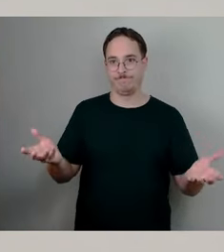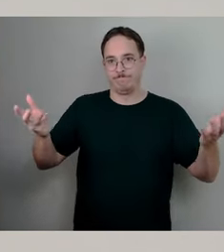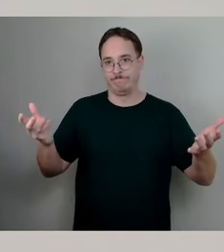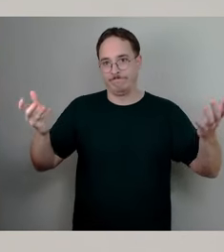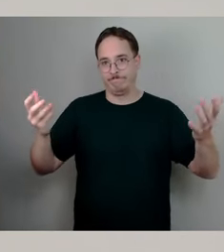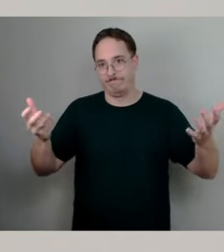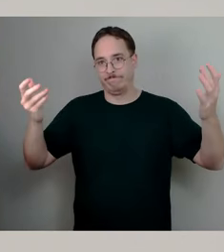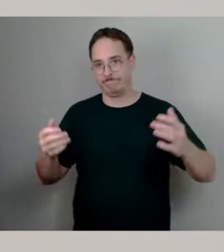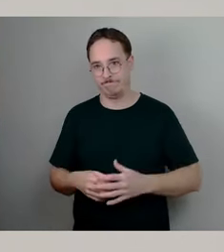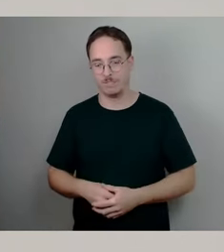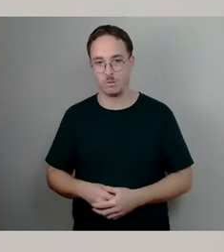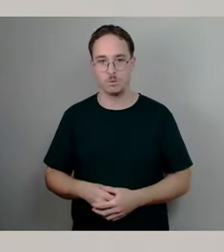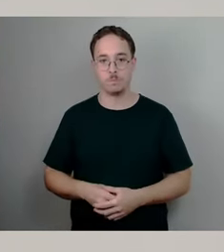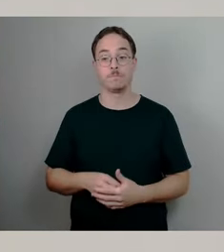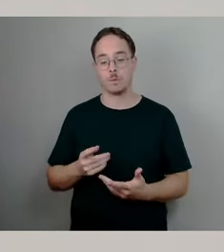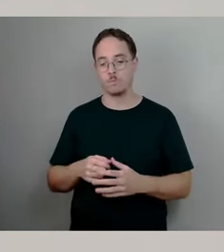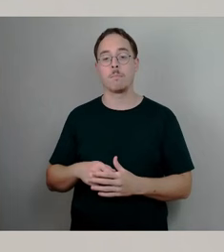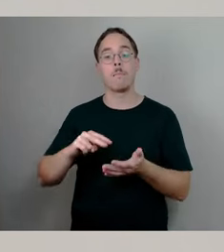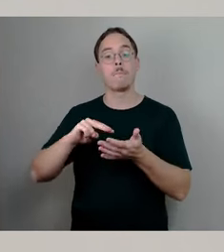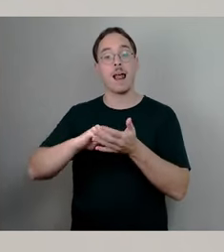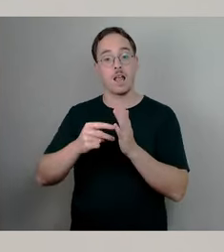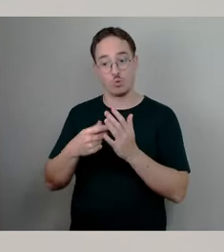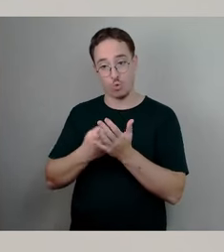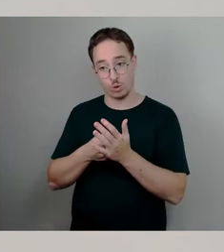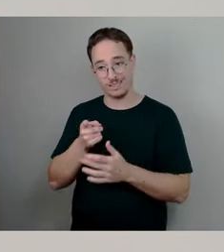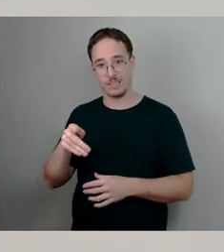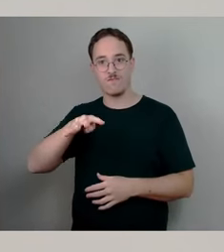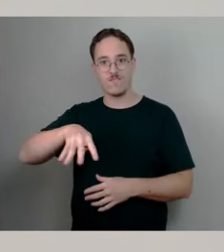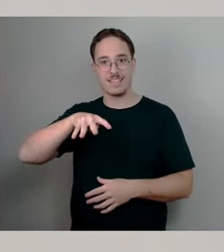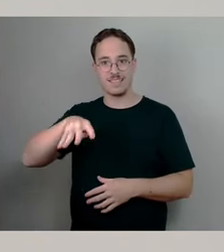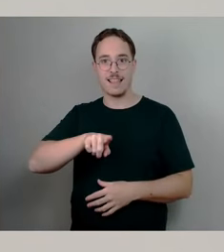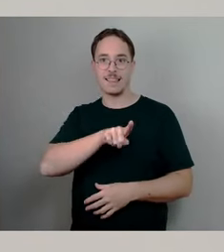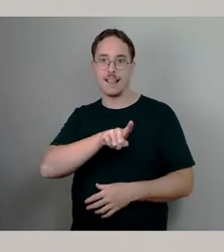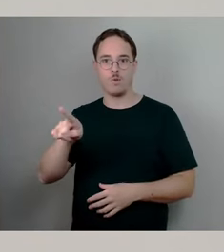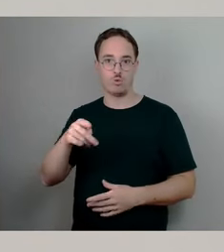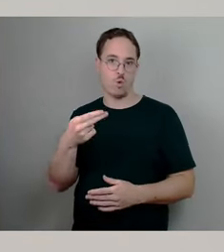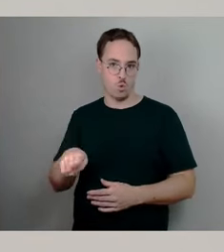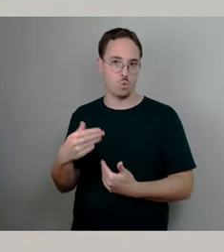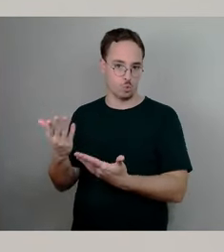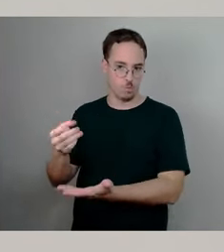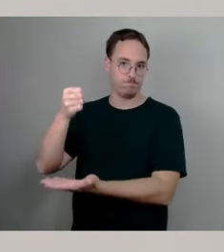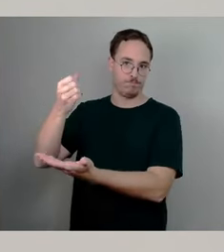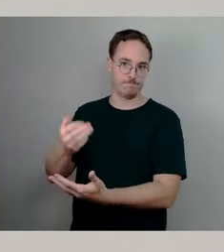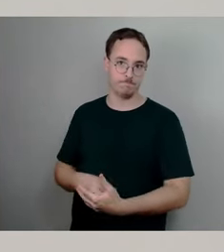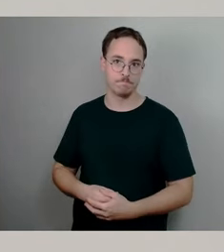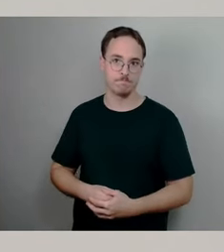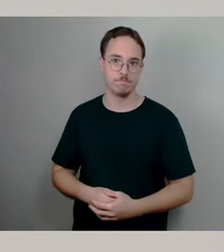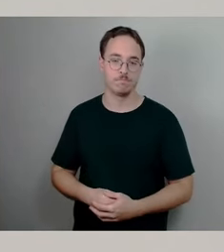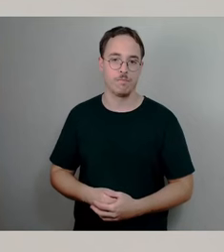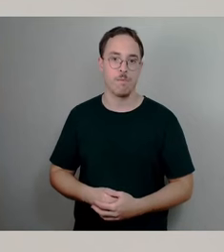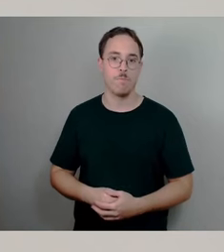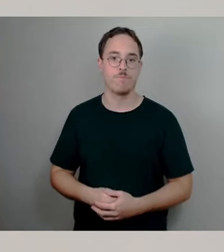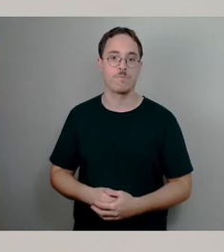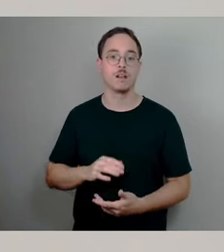betrugen 14.000 Euro. Was ich am 5. November auch erläutern werde und ich jetzt gerne hier auch wieder tue, die